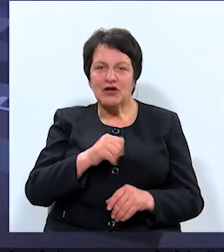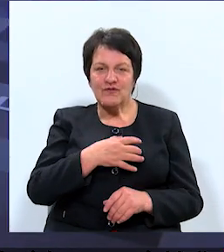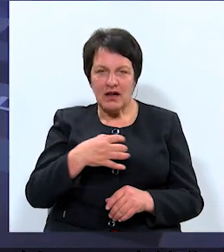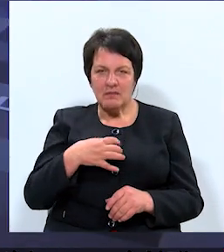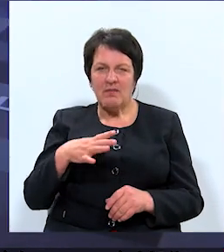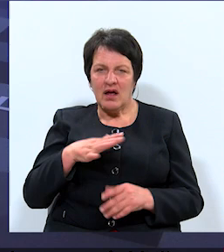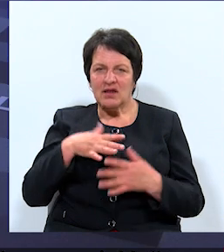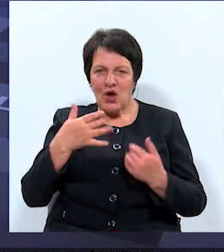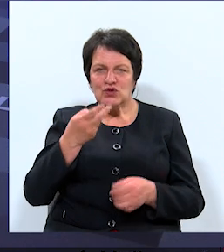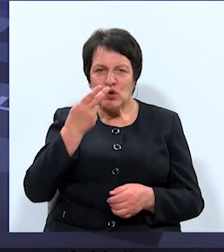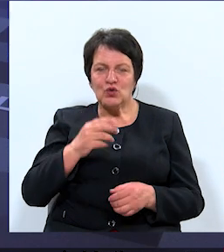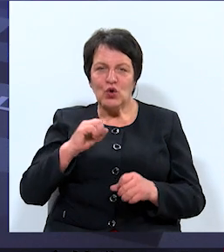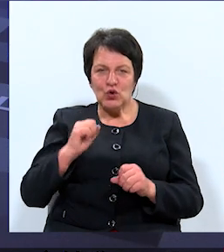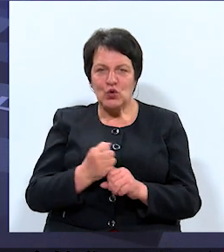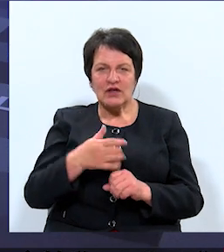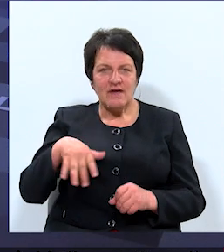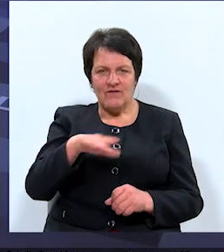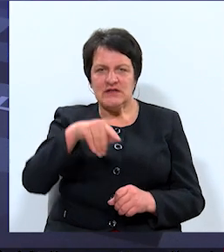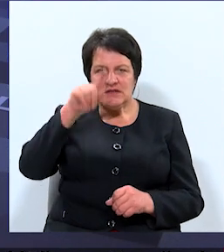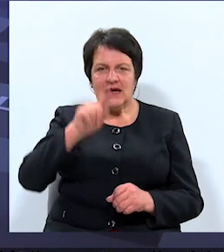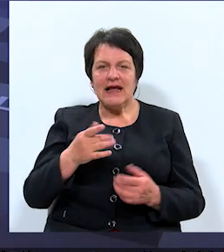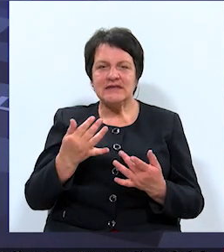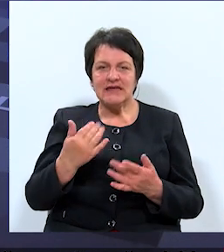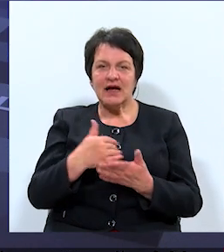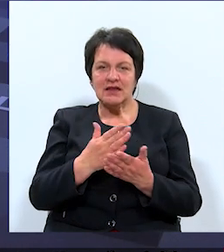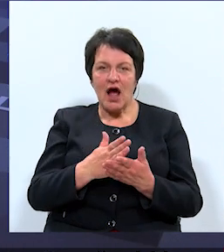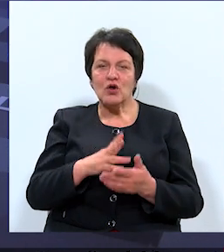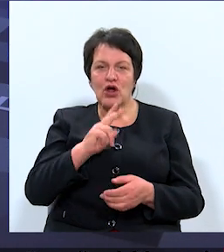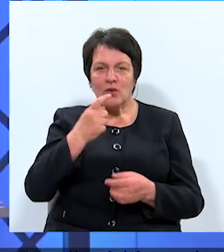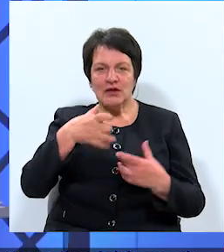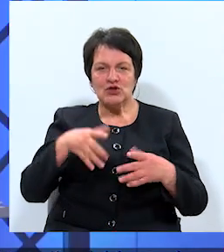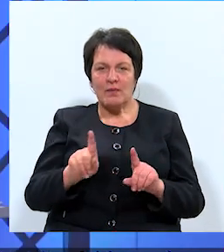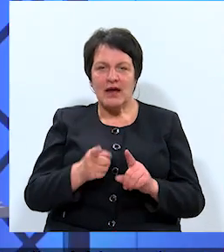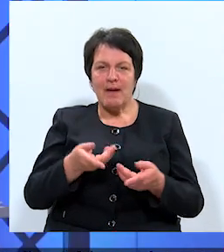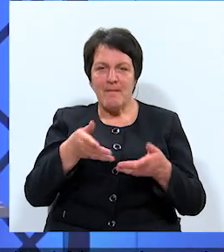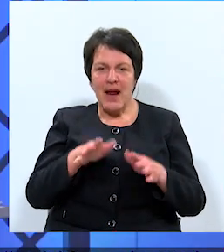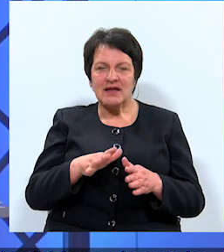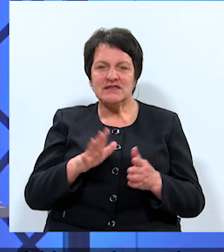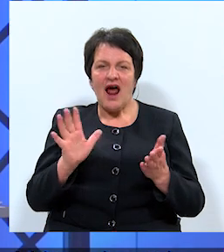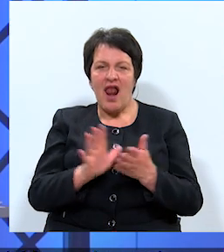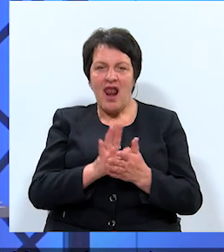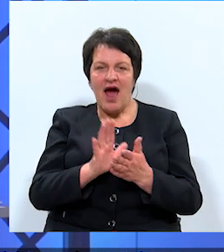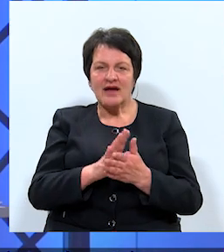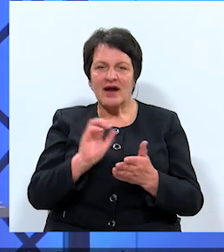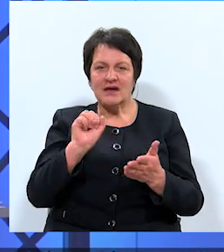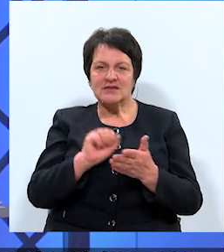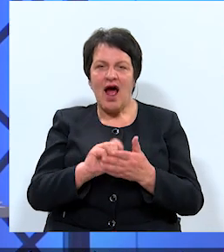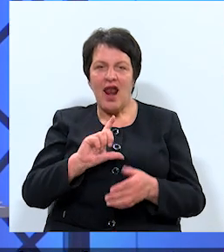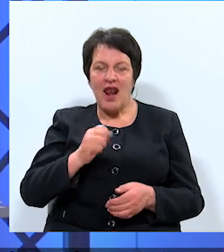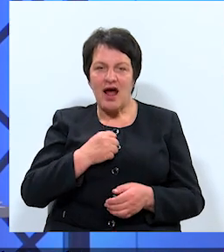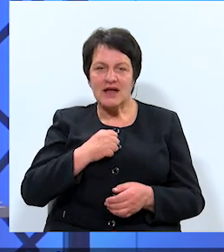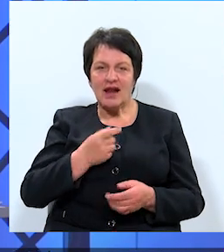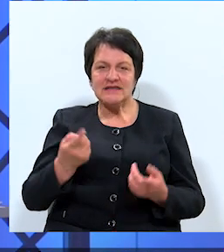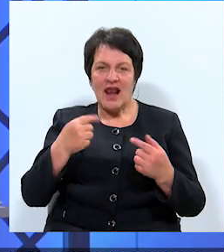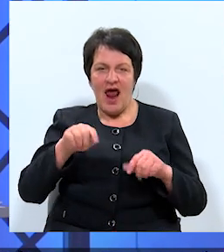mums bija diezgan daudz kļūdu. Bet toties visi pārzina, cik daļu Daugavpils domai ir palicis laikrakstā Latgales laiks.